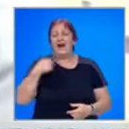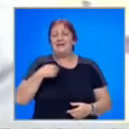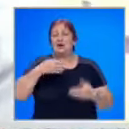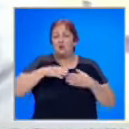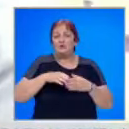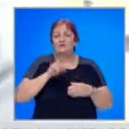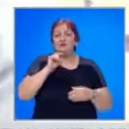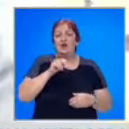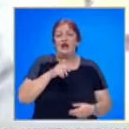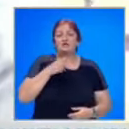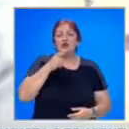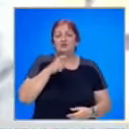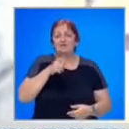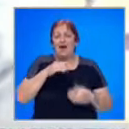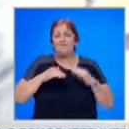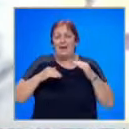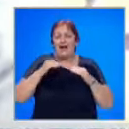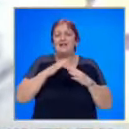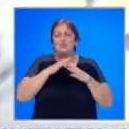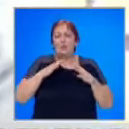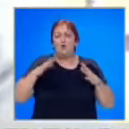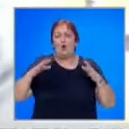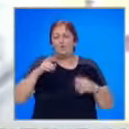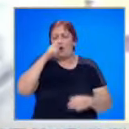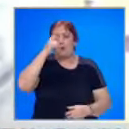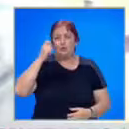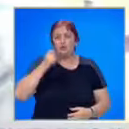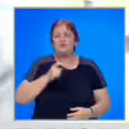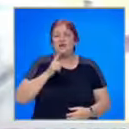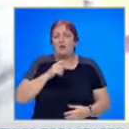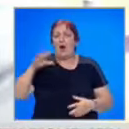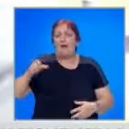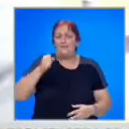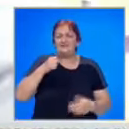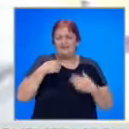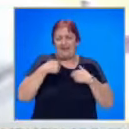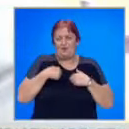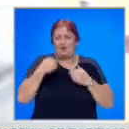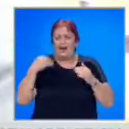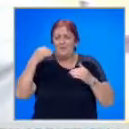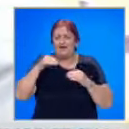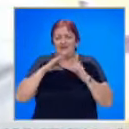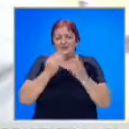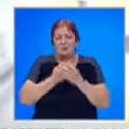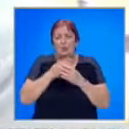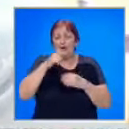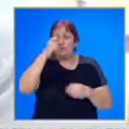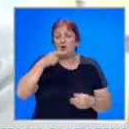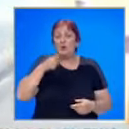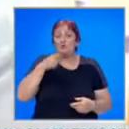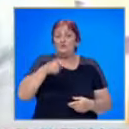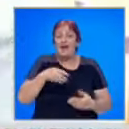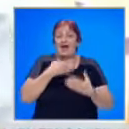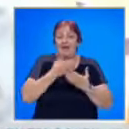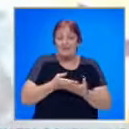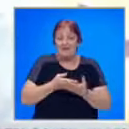ще кажа, че тя вина през прекалено, прекалено много трудности. Но амбицията и волята са преди всичко. И труда, който тя